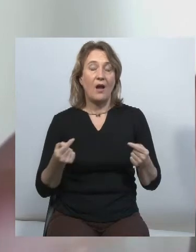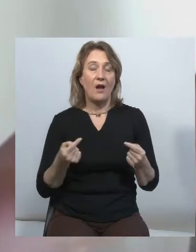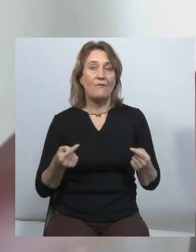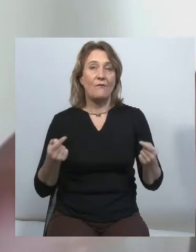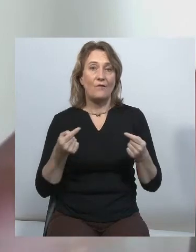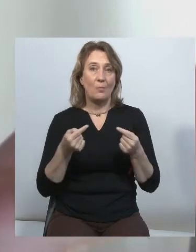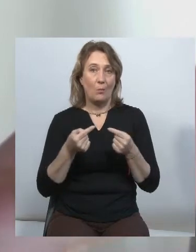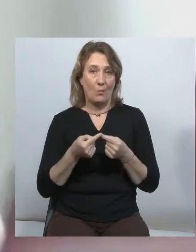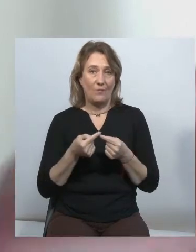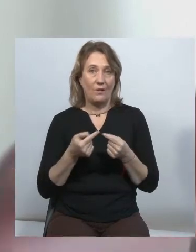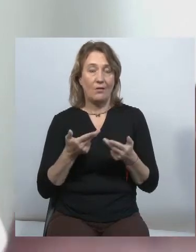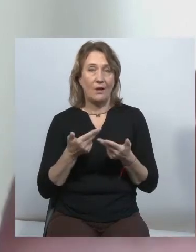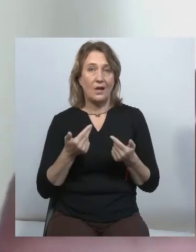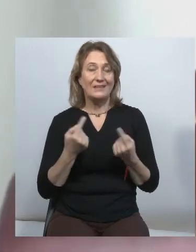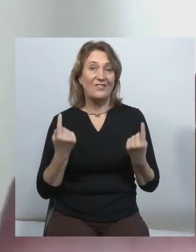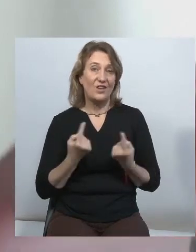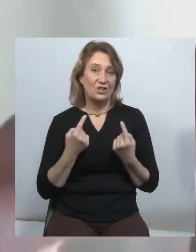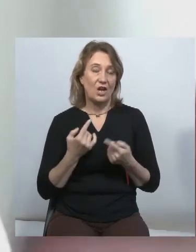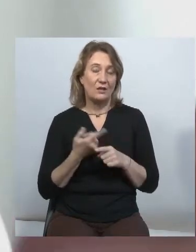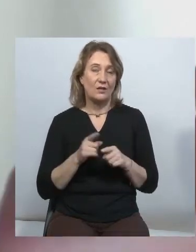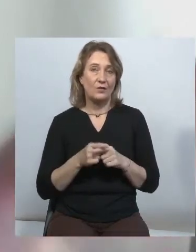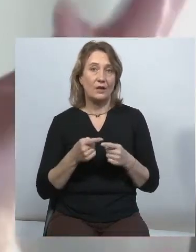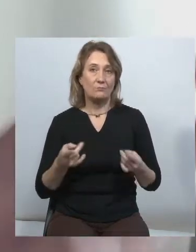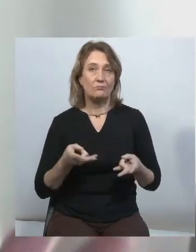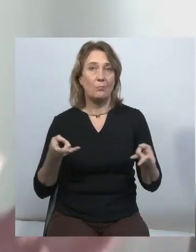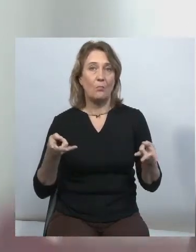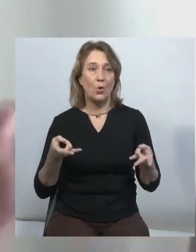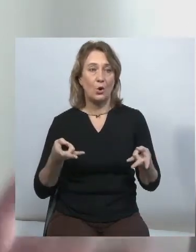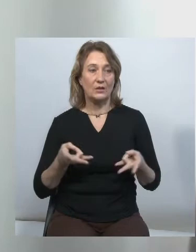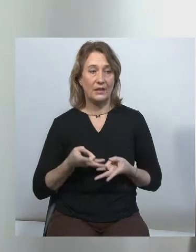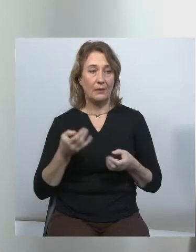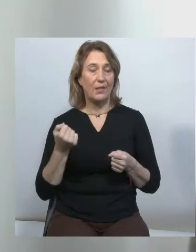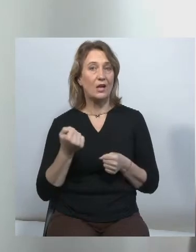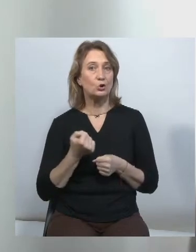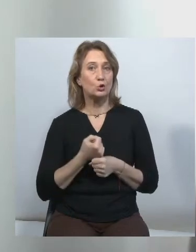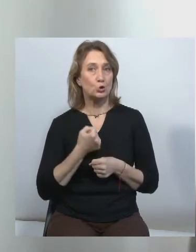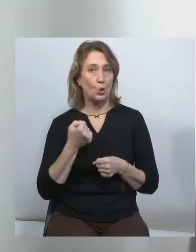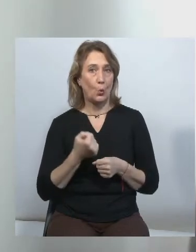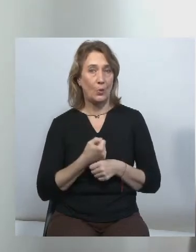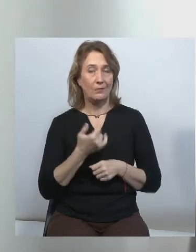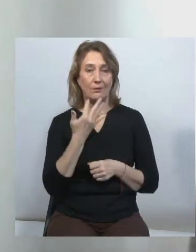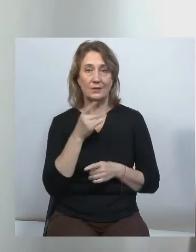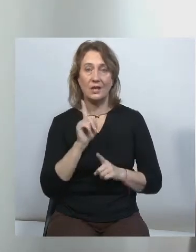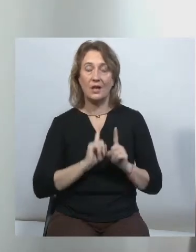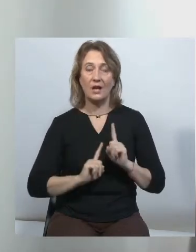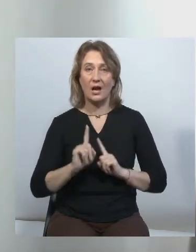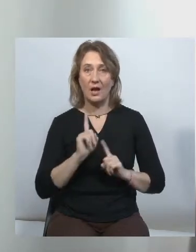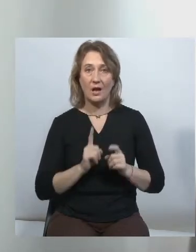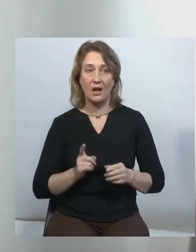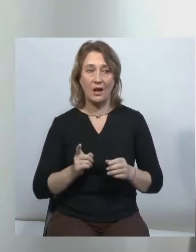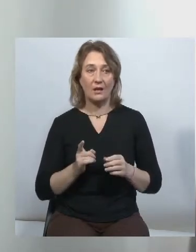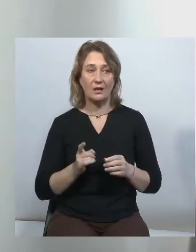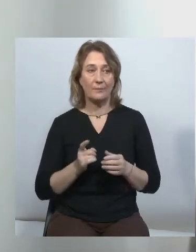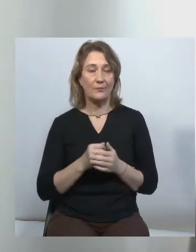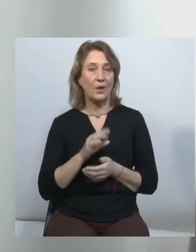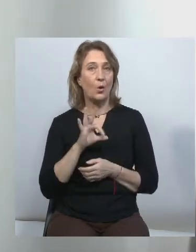щоб це тривало, потрібно зробити з Національної ради таке опудало,